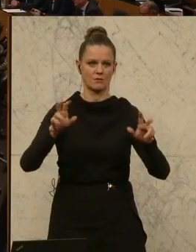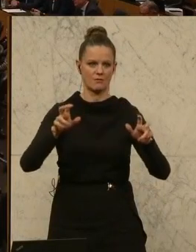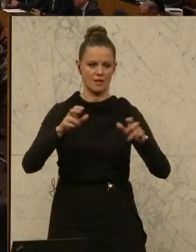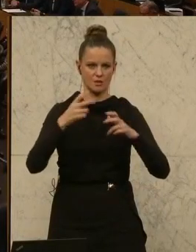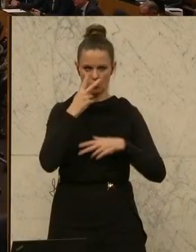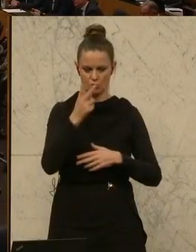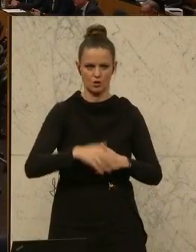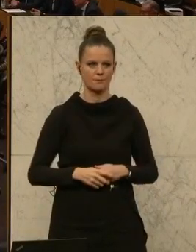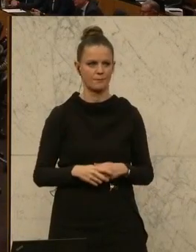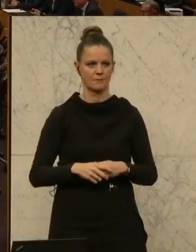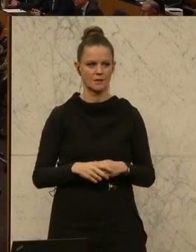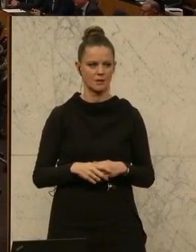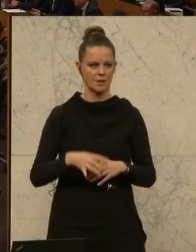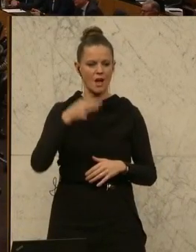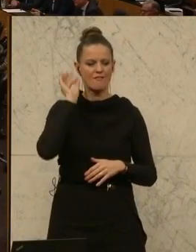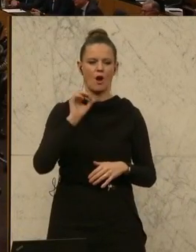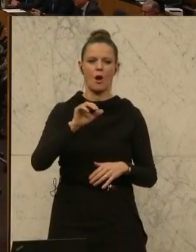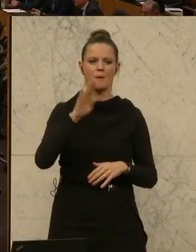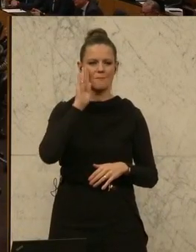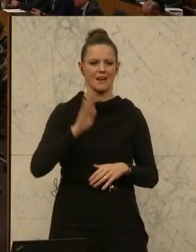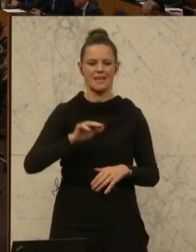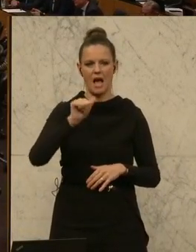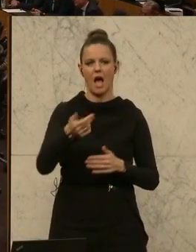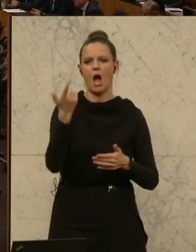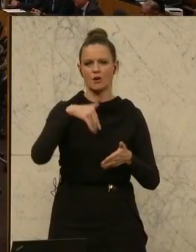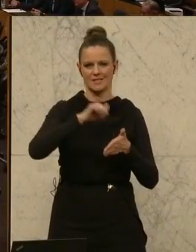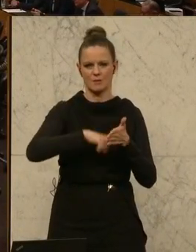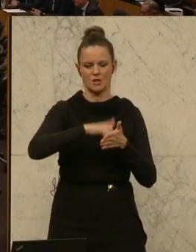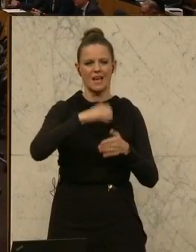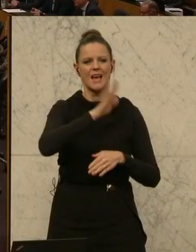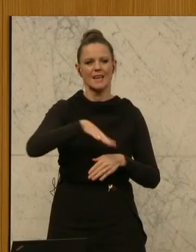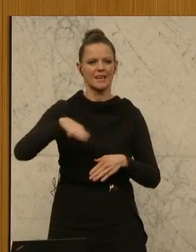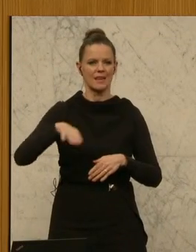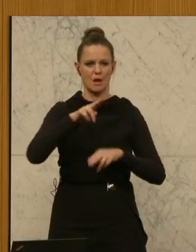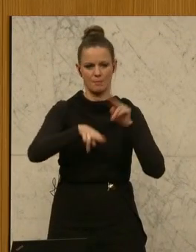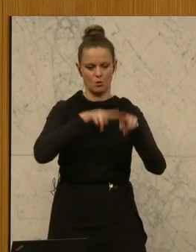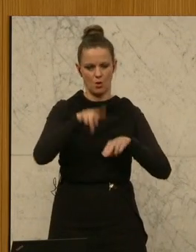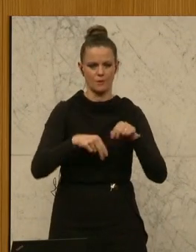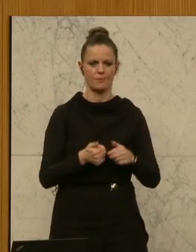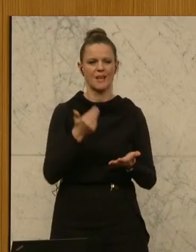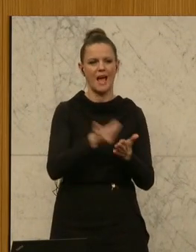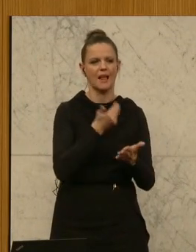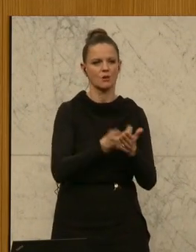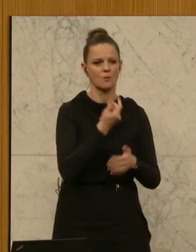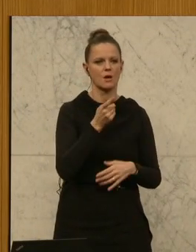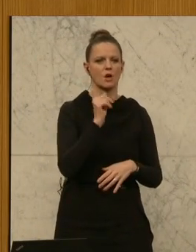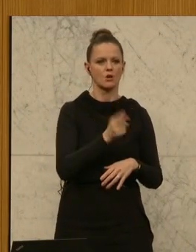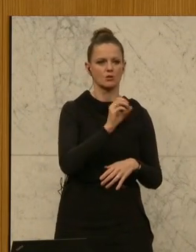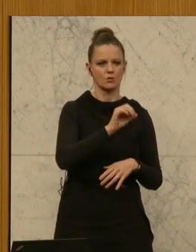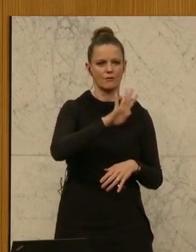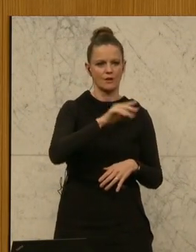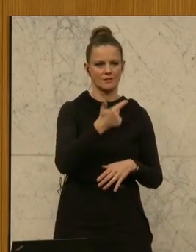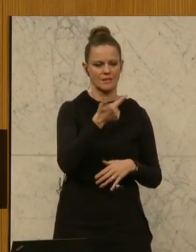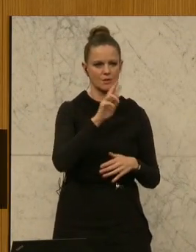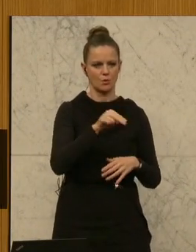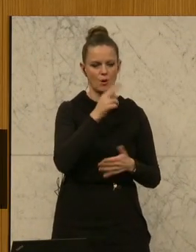Und als nächstes zu Wort gemeldet hat sich Alois Schroll von der SPÖ. Einkommen 1.024 Euro